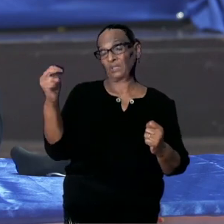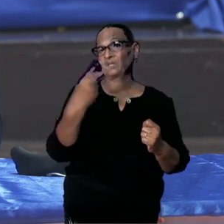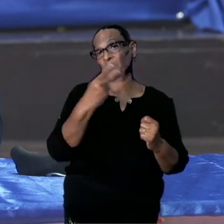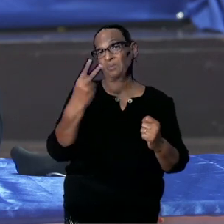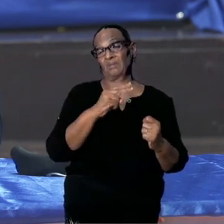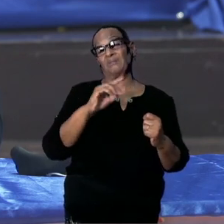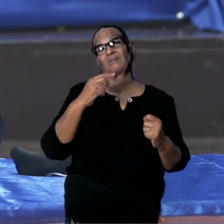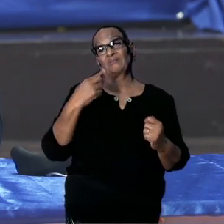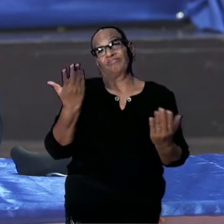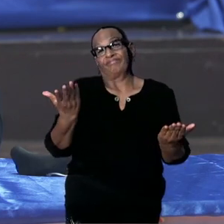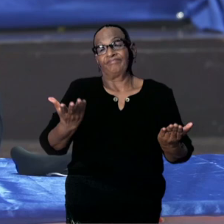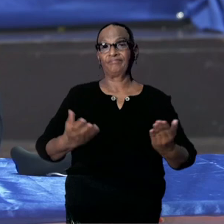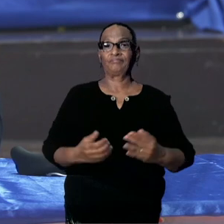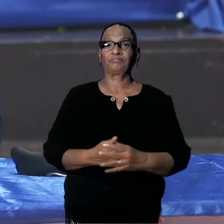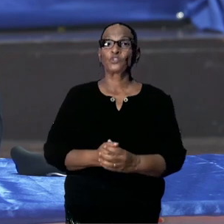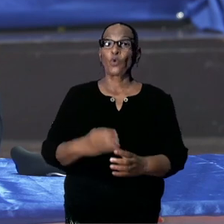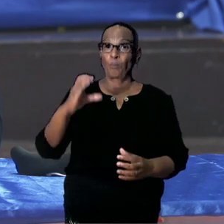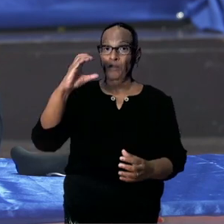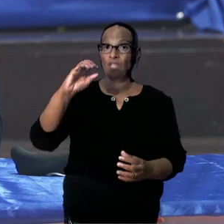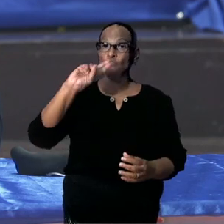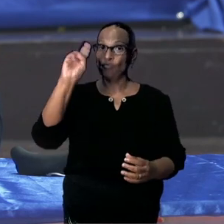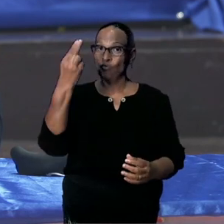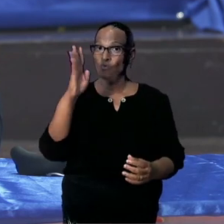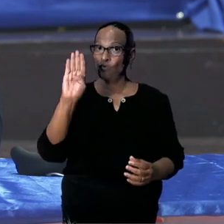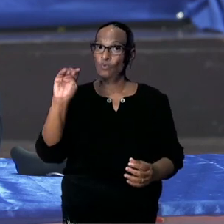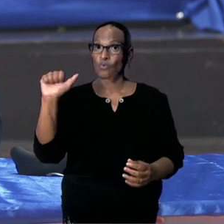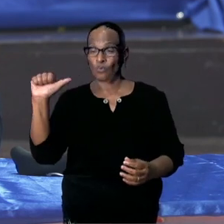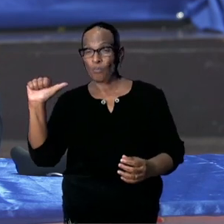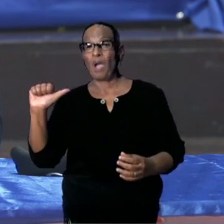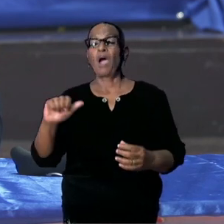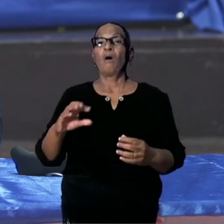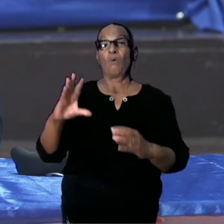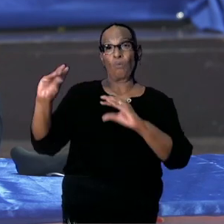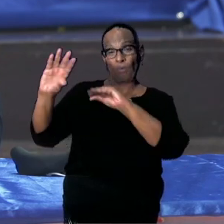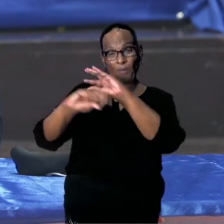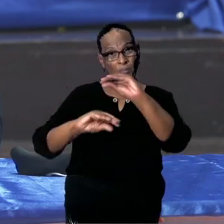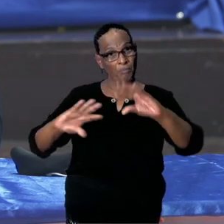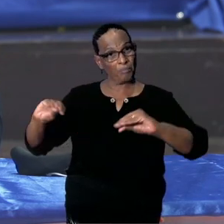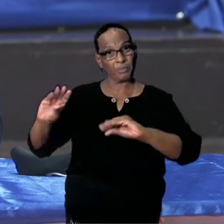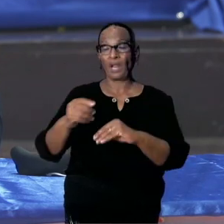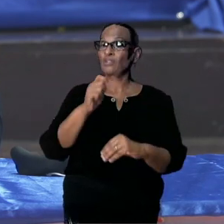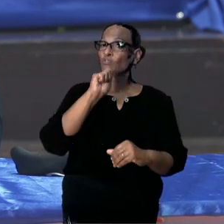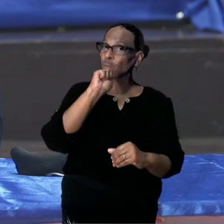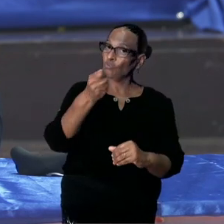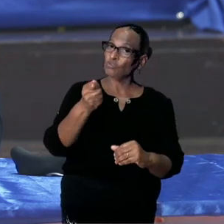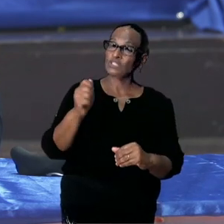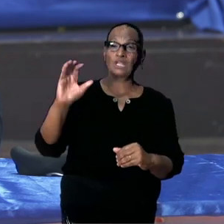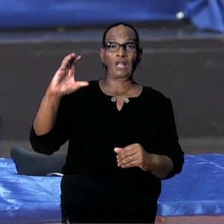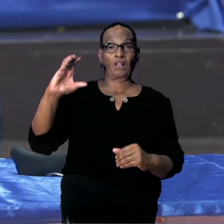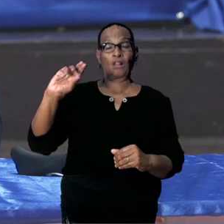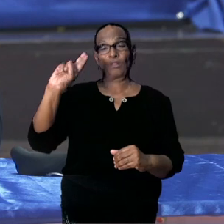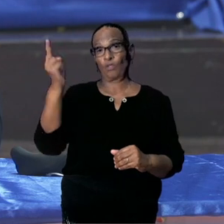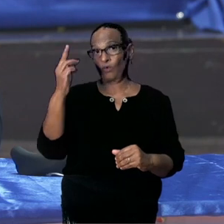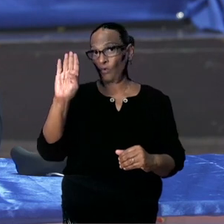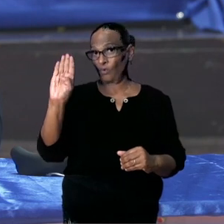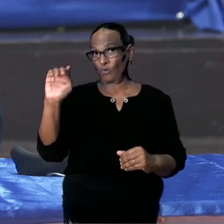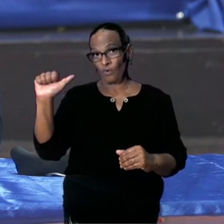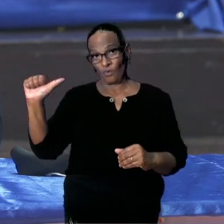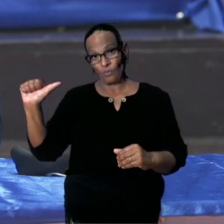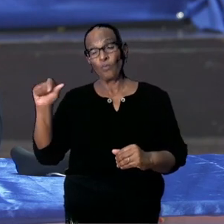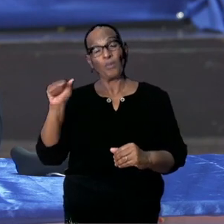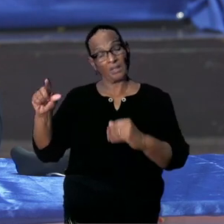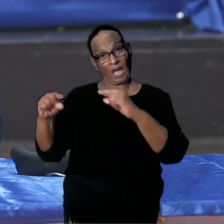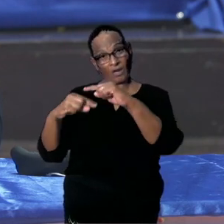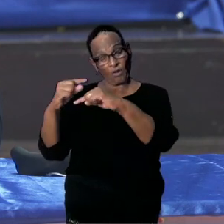Ook is er gesproken met Cuba. Daar is er ook al wat voorstellen gekomen vanuit Cuba. U weet dat Cuba ook een vaccin heeft in